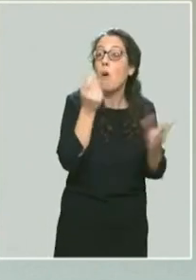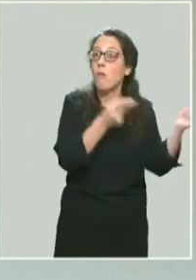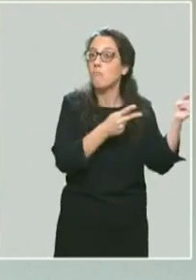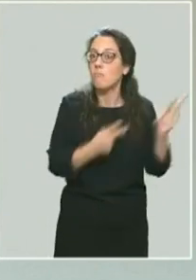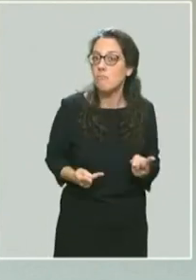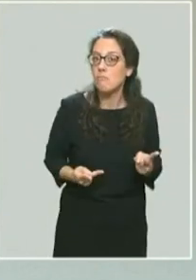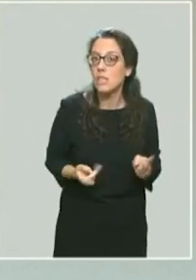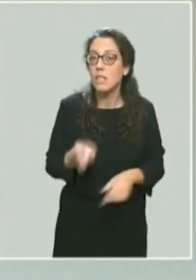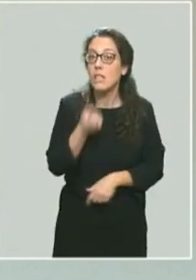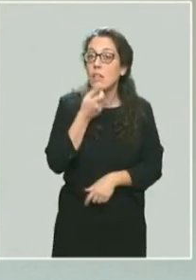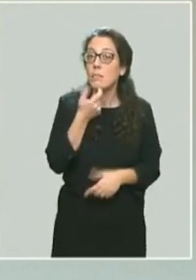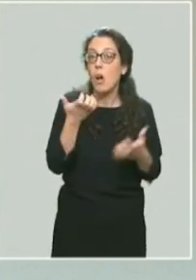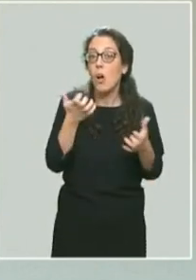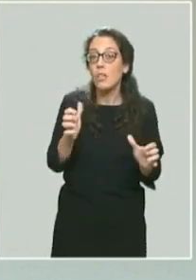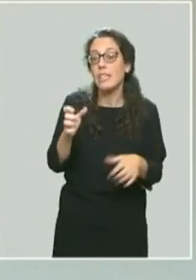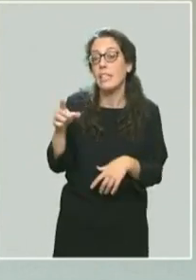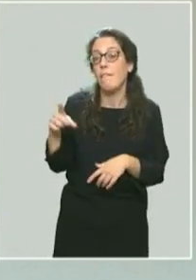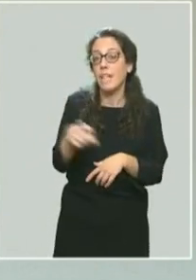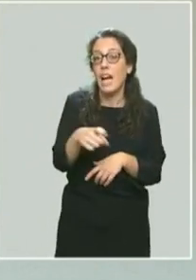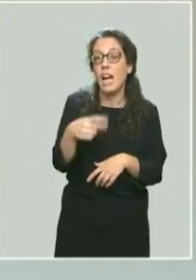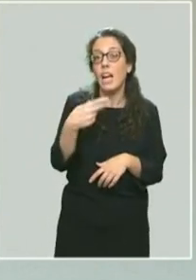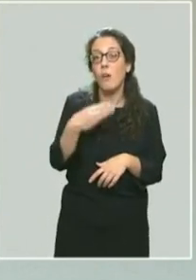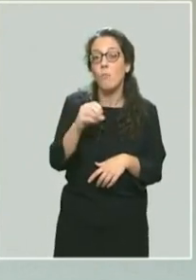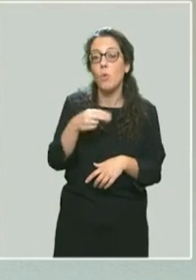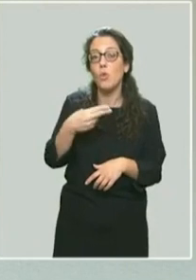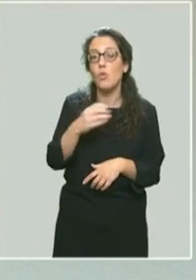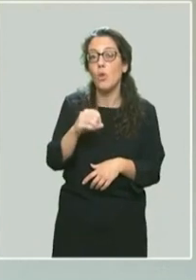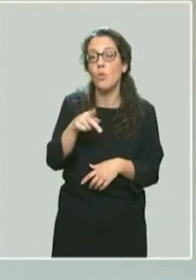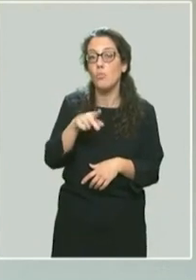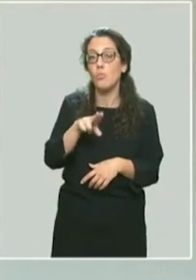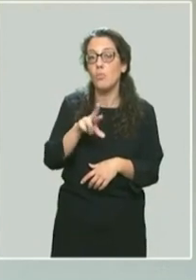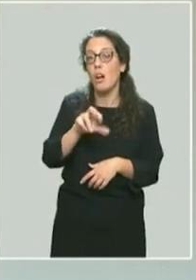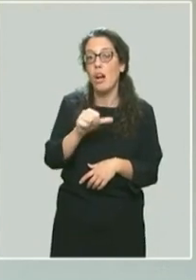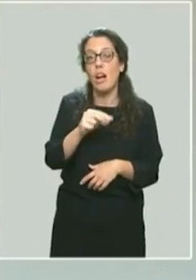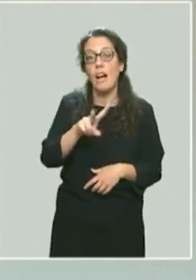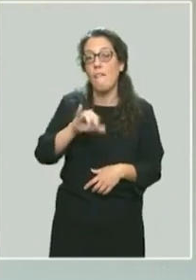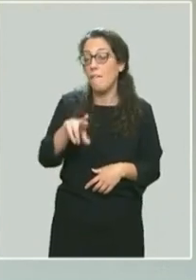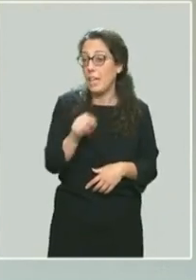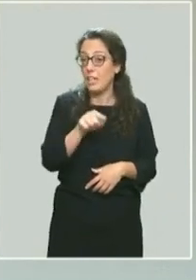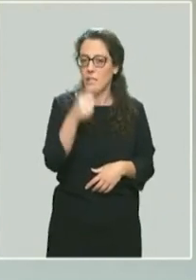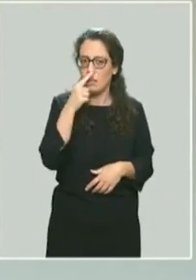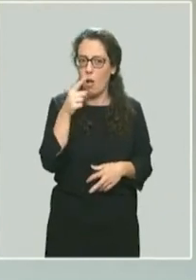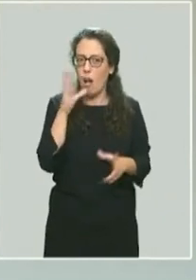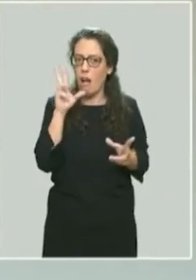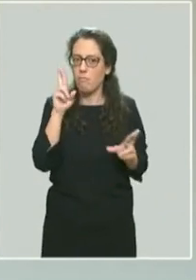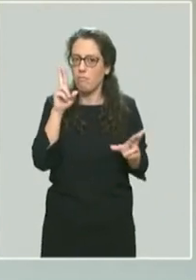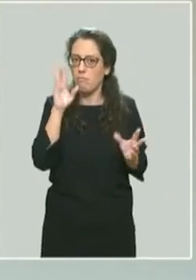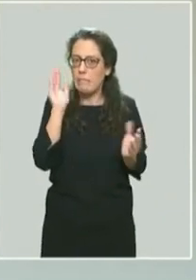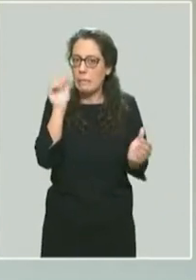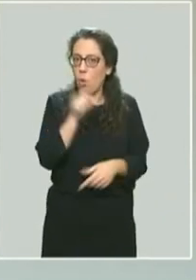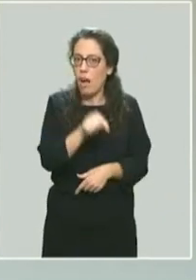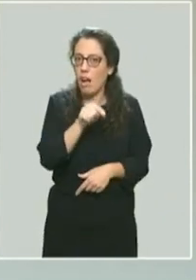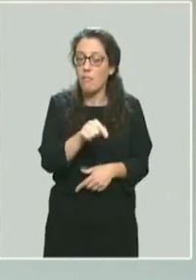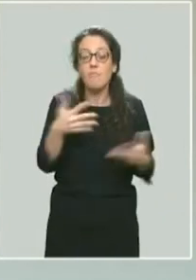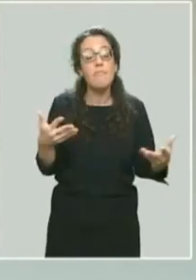médicament antiviral. Il s'appelle le molnupiravir et nous fondons beaucoup d'espoir dans ce traitement. C'est un médicament qui est en